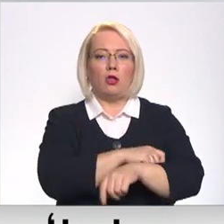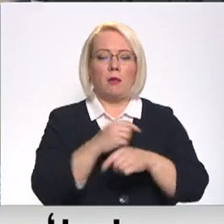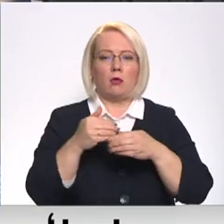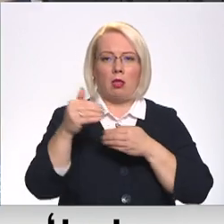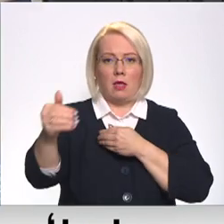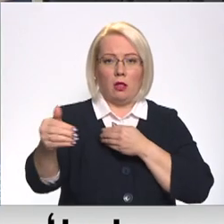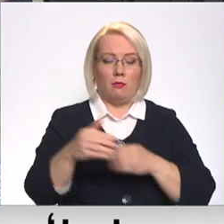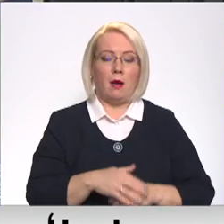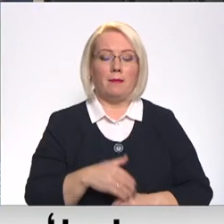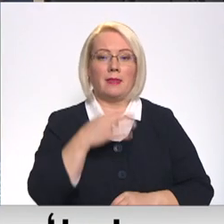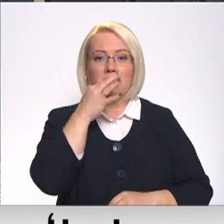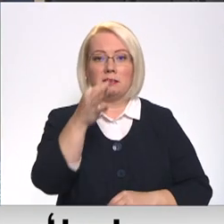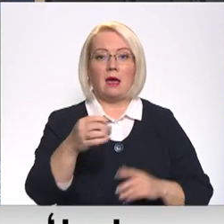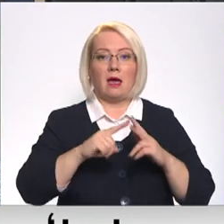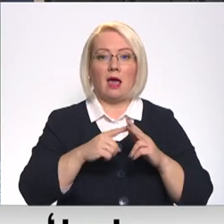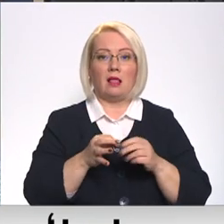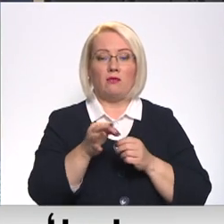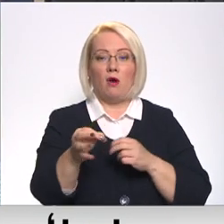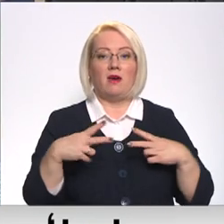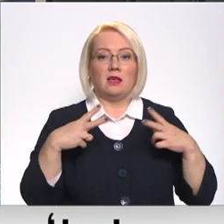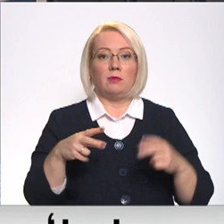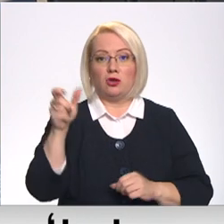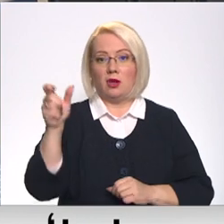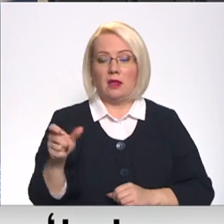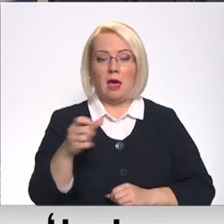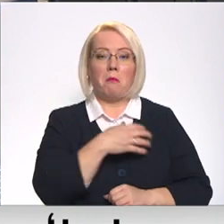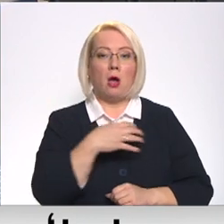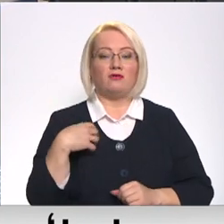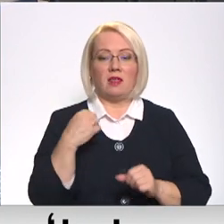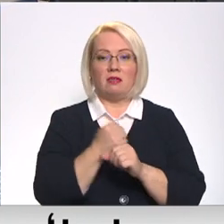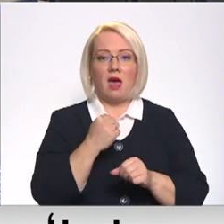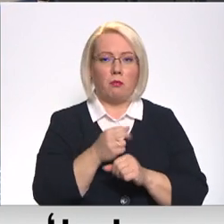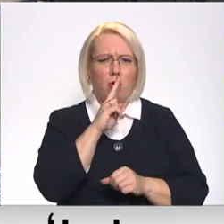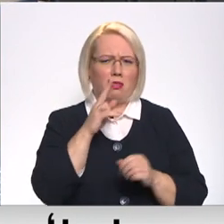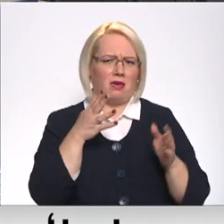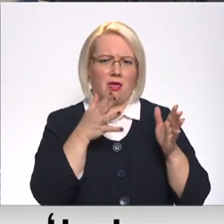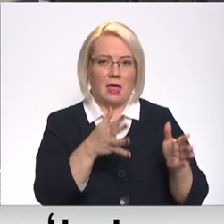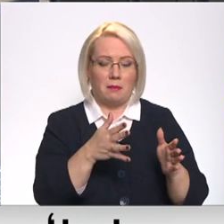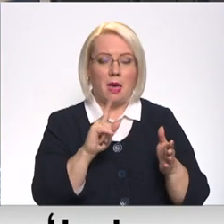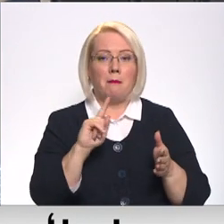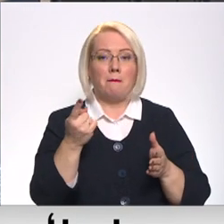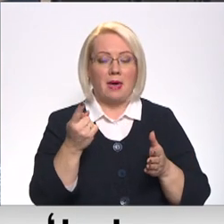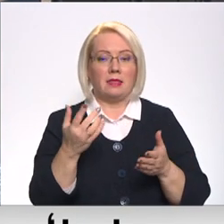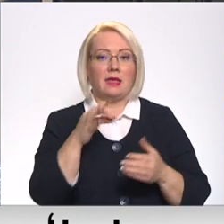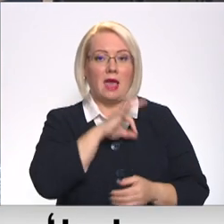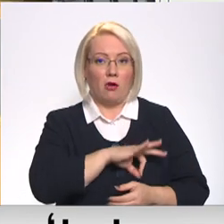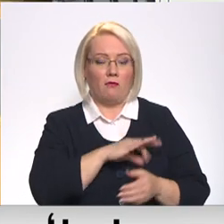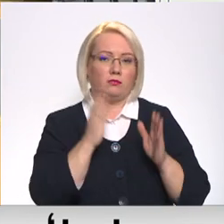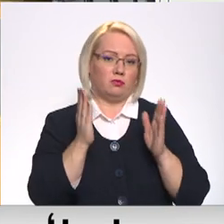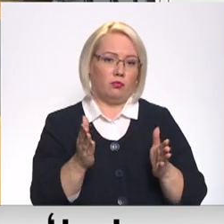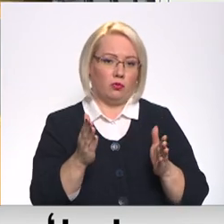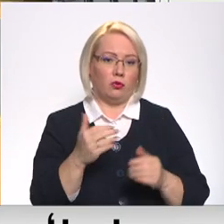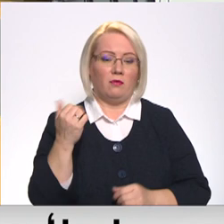attālumā. Kad norādīja augavas novada priekšsētas pašvaldību darbu, tas būtiski neietekmēšot, bet savs iegums būšot.